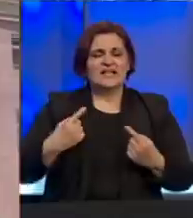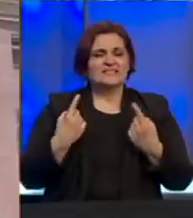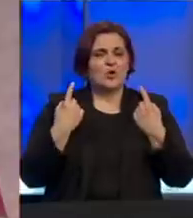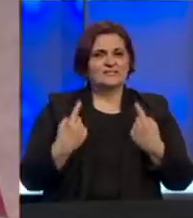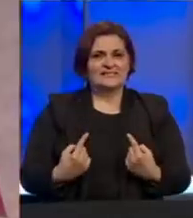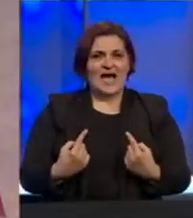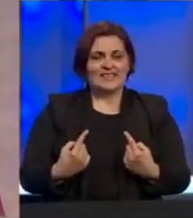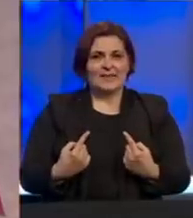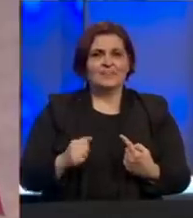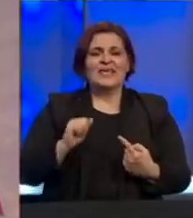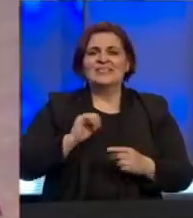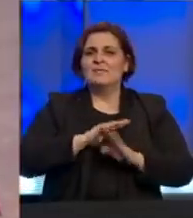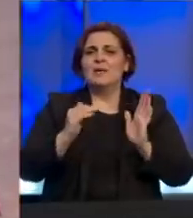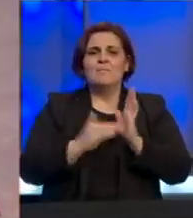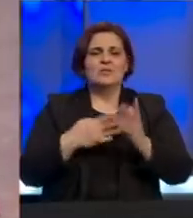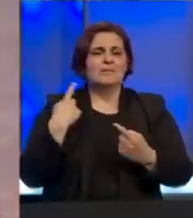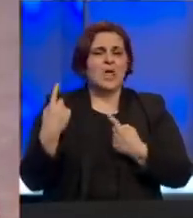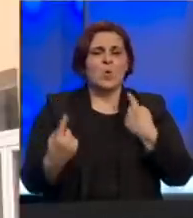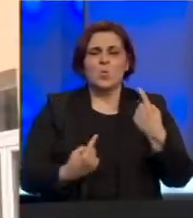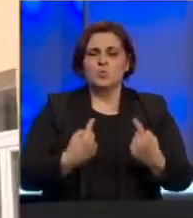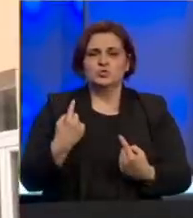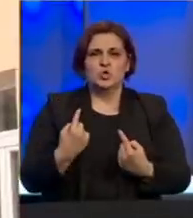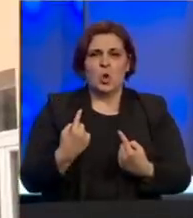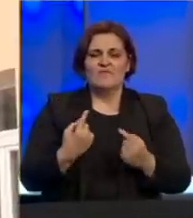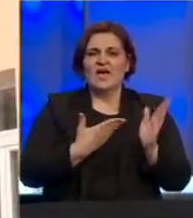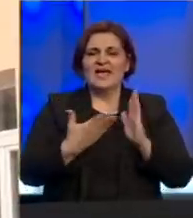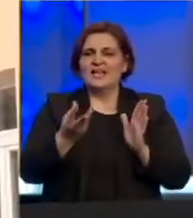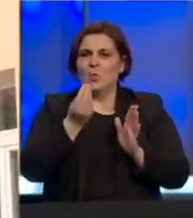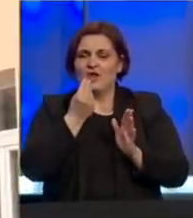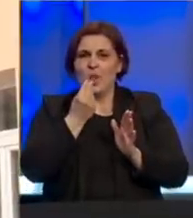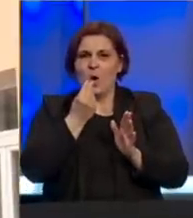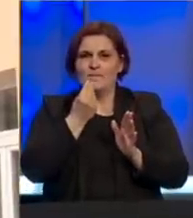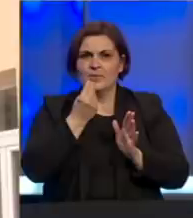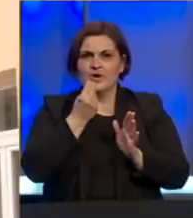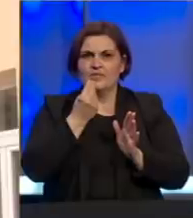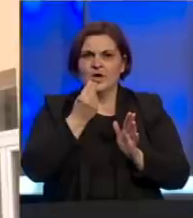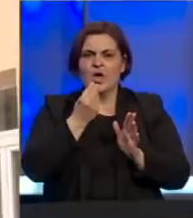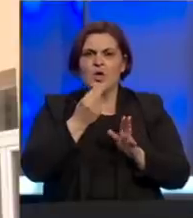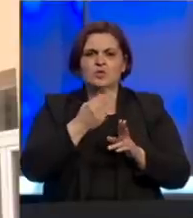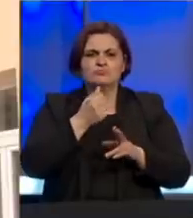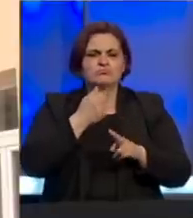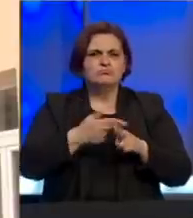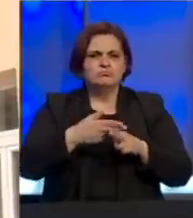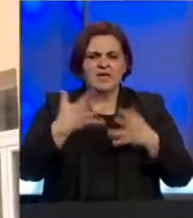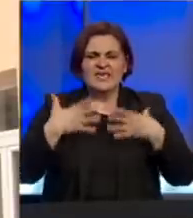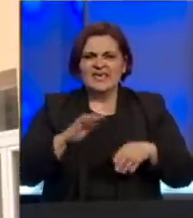i da imaju sve potrebne uslove, redovan obrok, održavanje higijene,